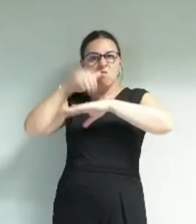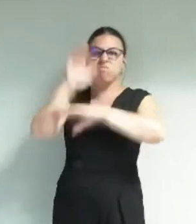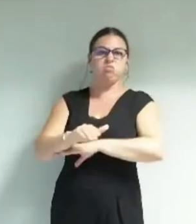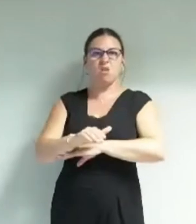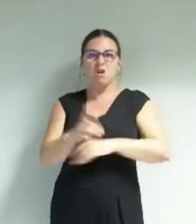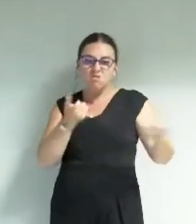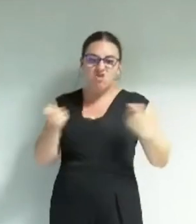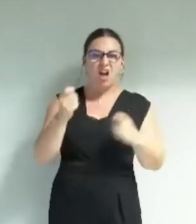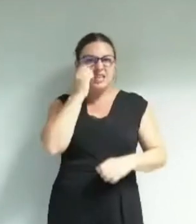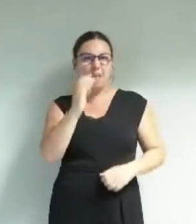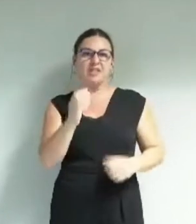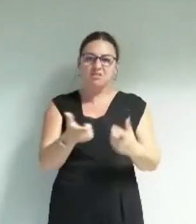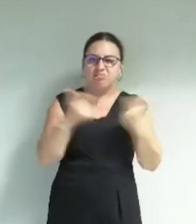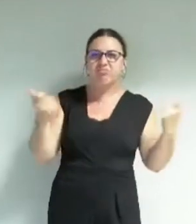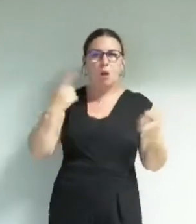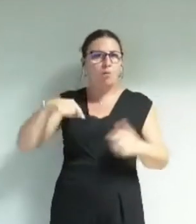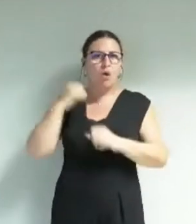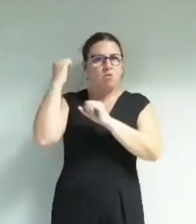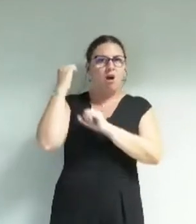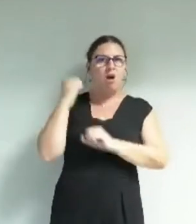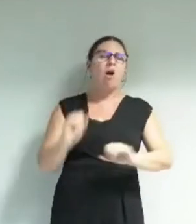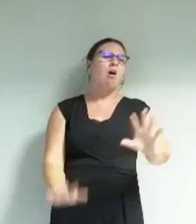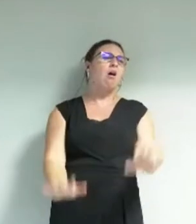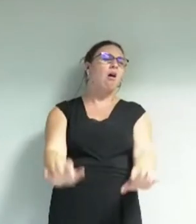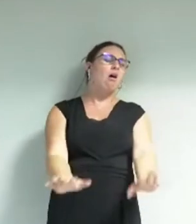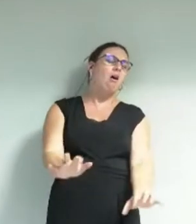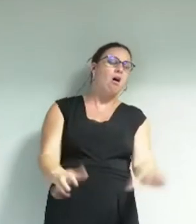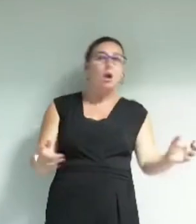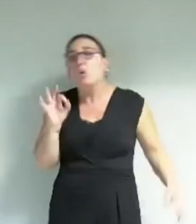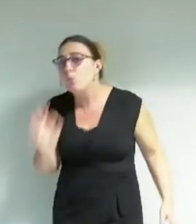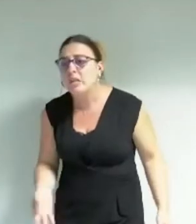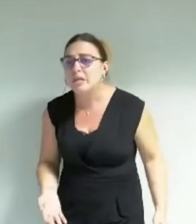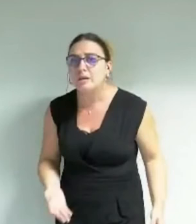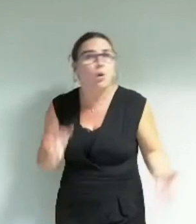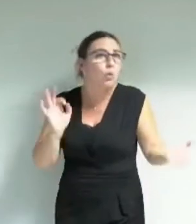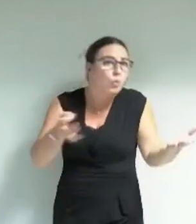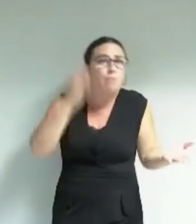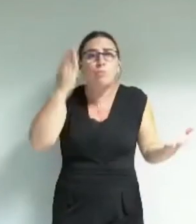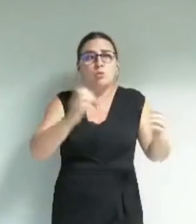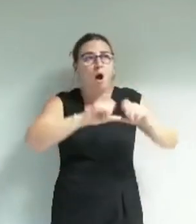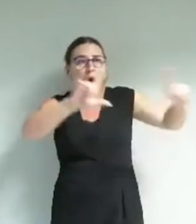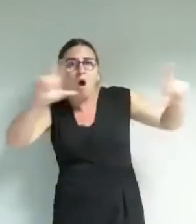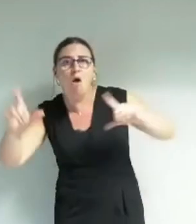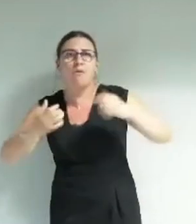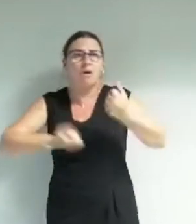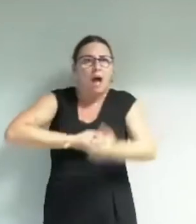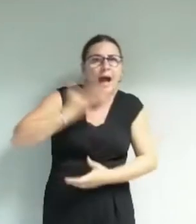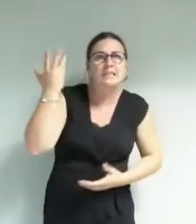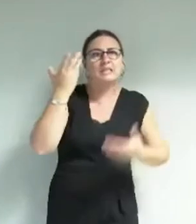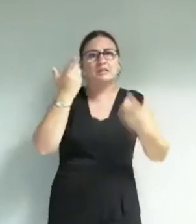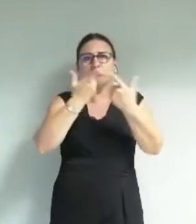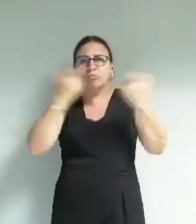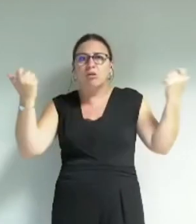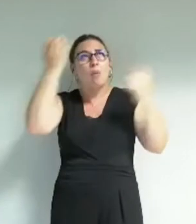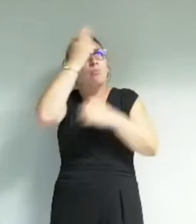patriarcale capitaliste etc que nous subissons au quotidien et oui nous avons besoin des oeuvres des artistes du patrimoine pour